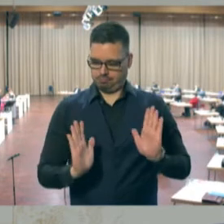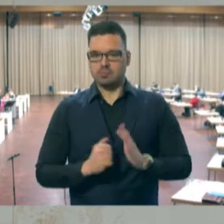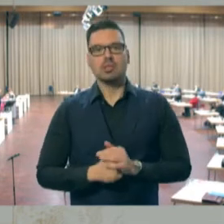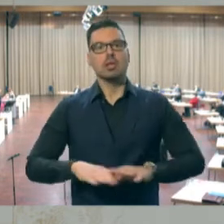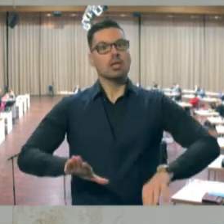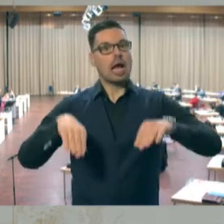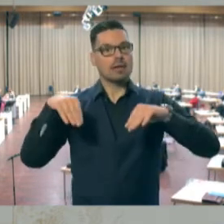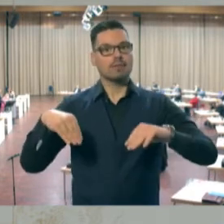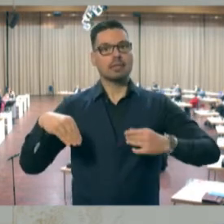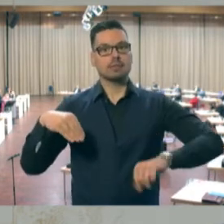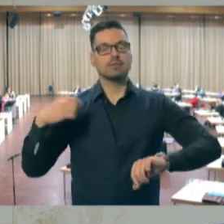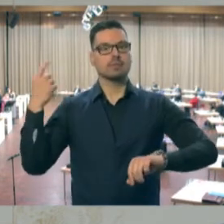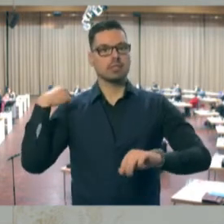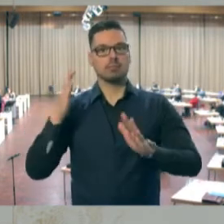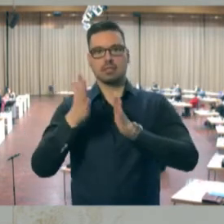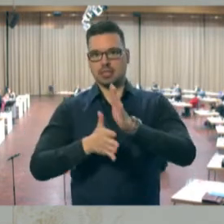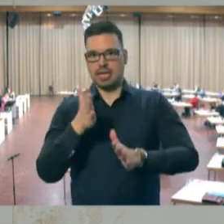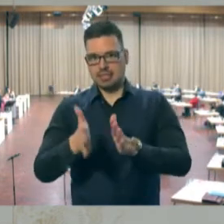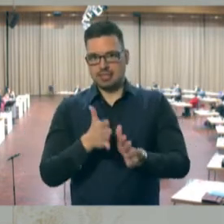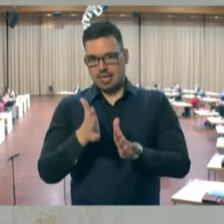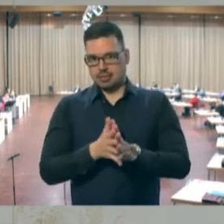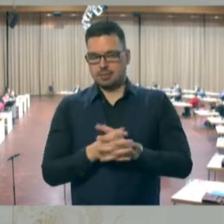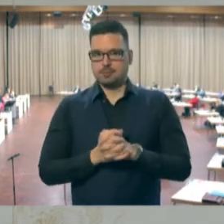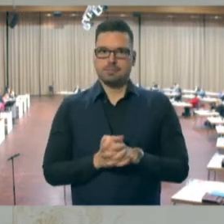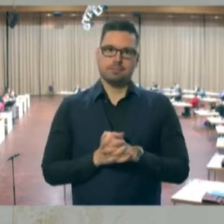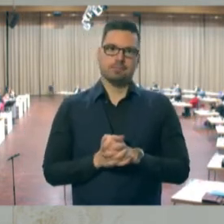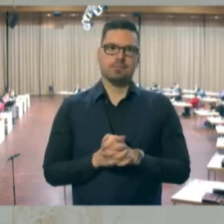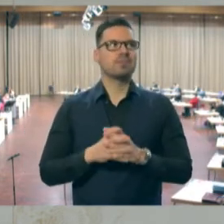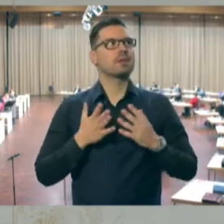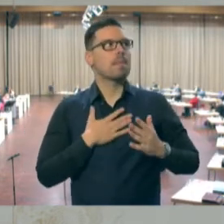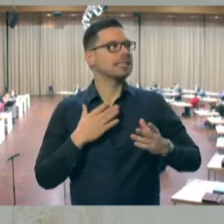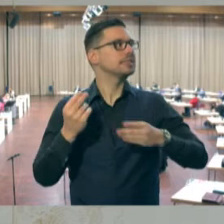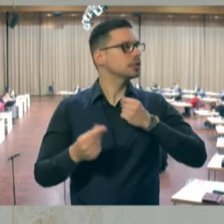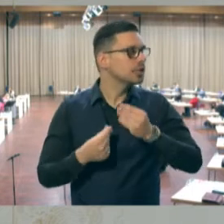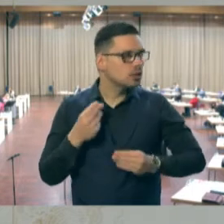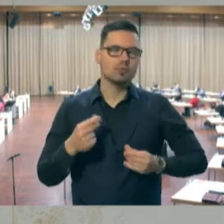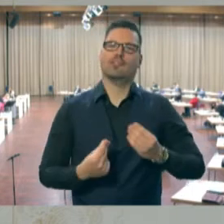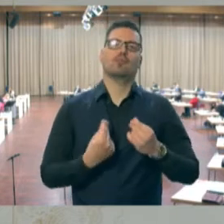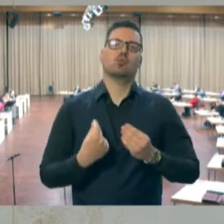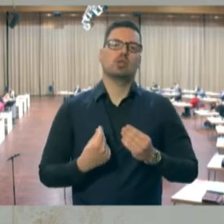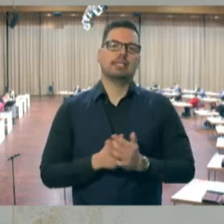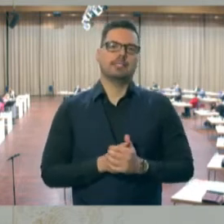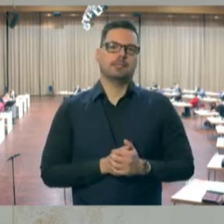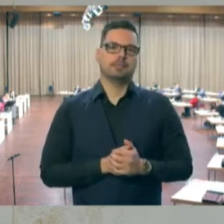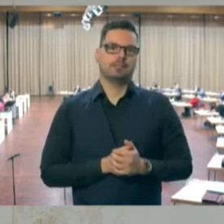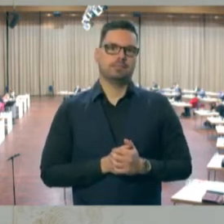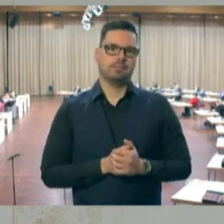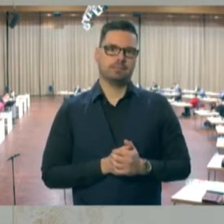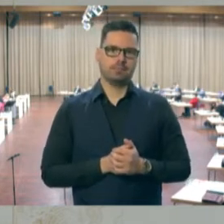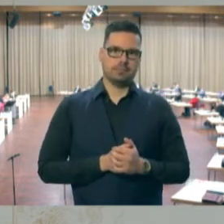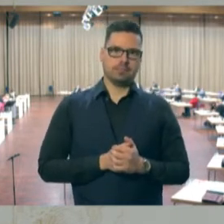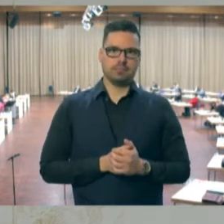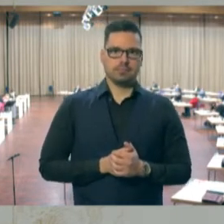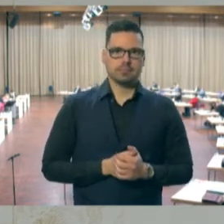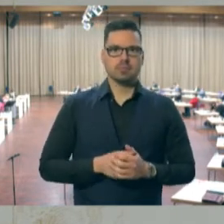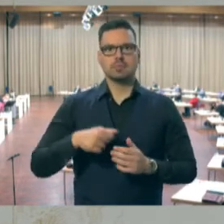Beginn meines Beitrages auch von ein paar ambivalenten Gefühlen am heutigen Tag und an dieser Stelle. Das